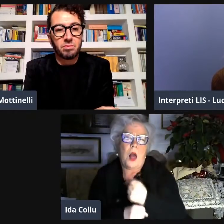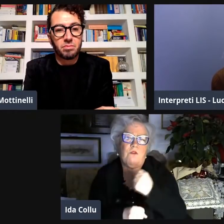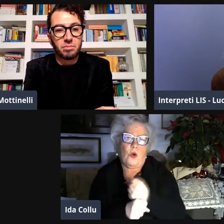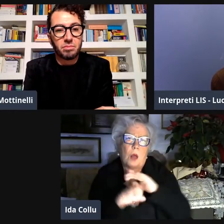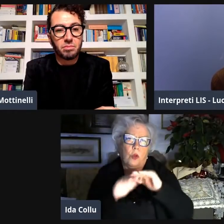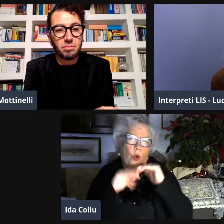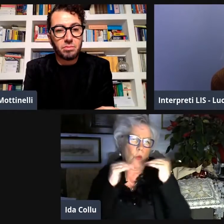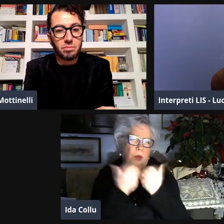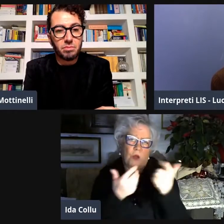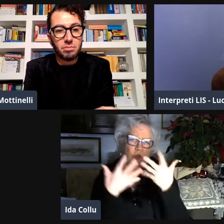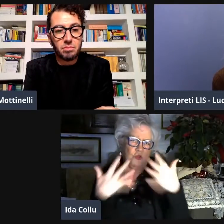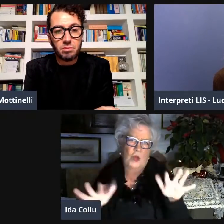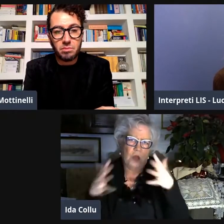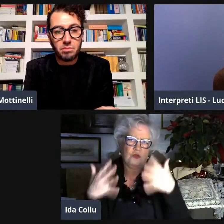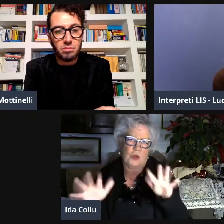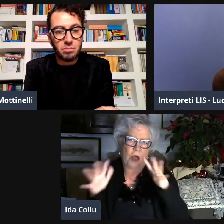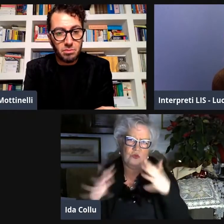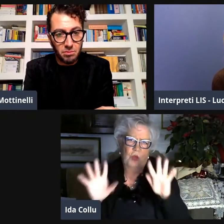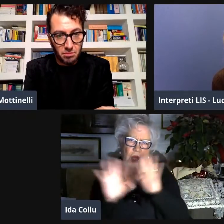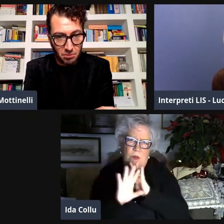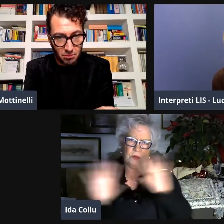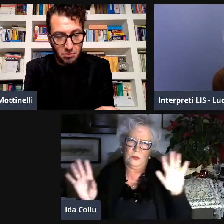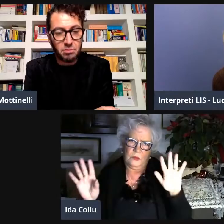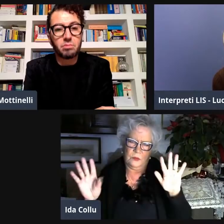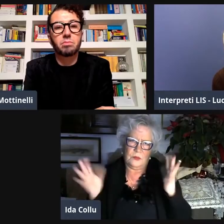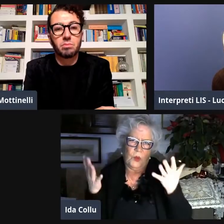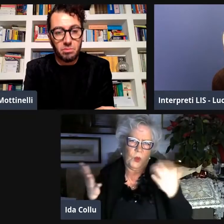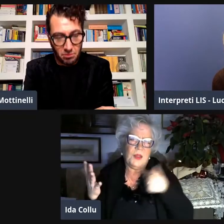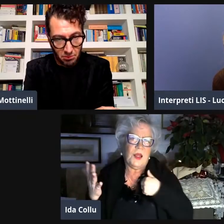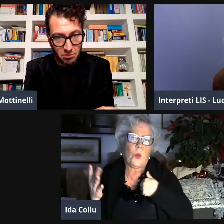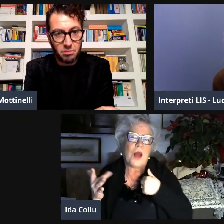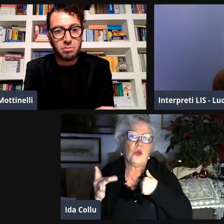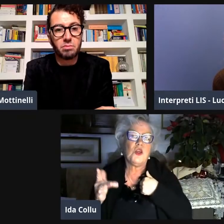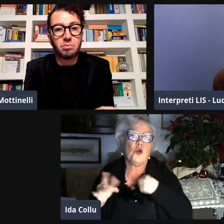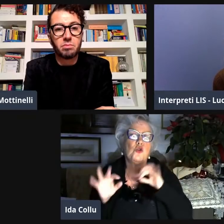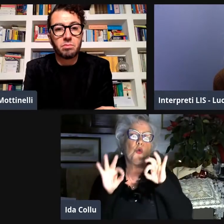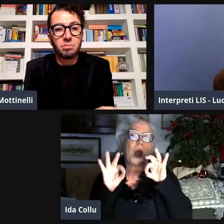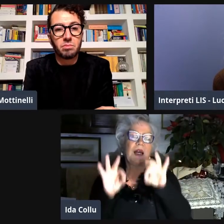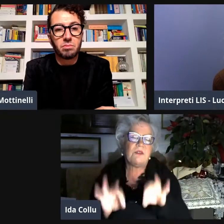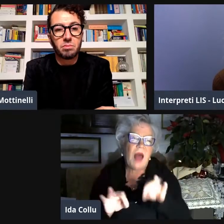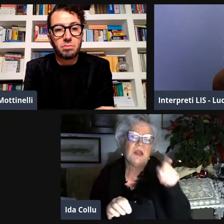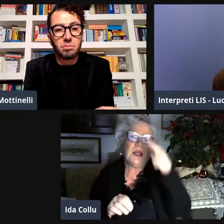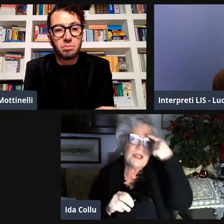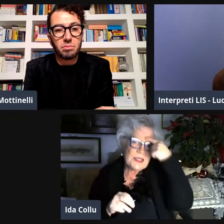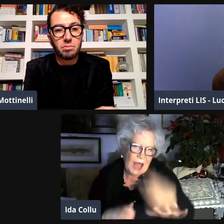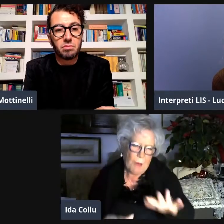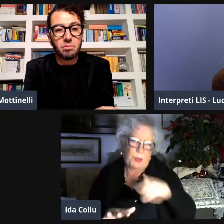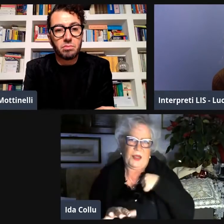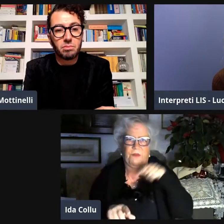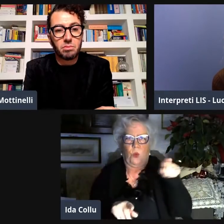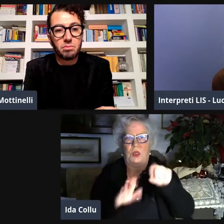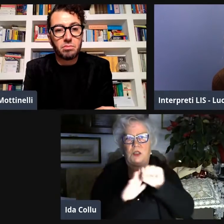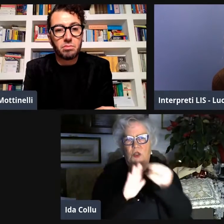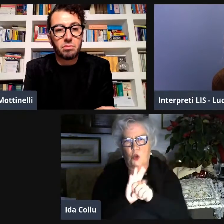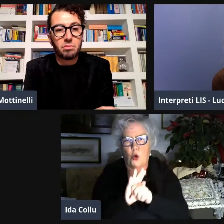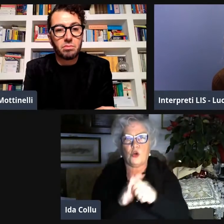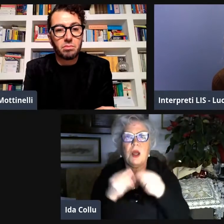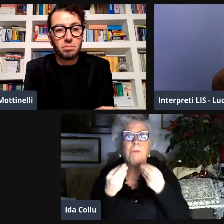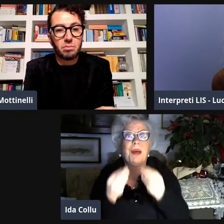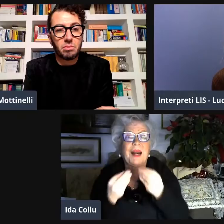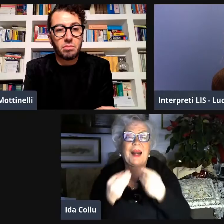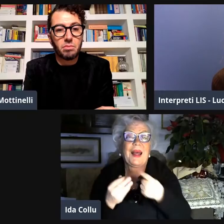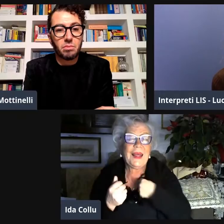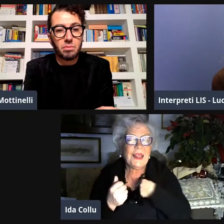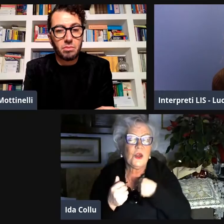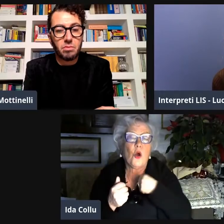nel 95 già in realtà il lavoro era finito era stato terminato e quando sono arrivata